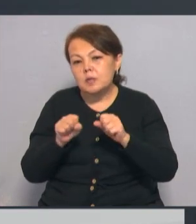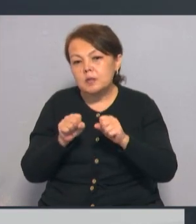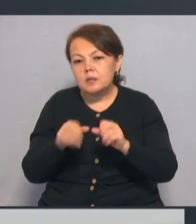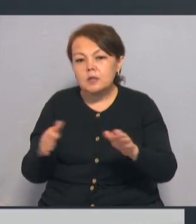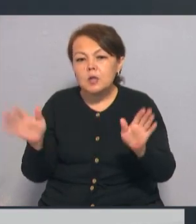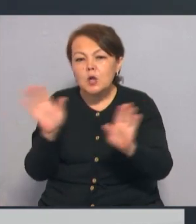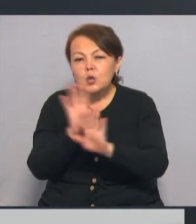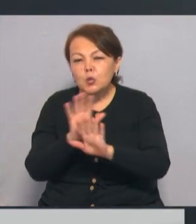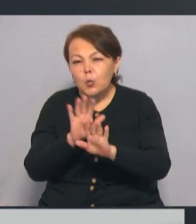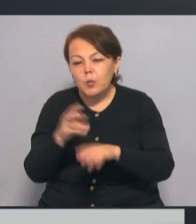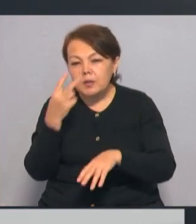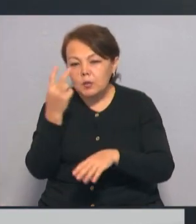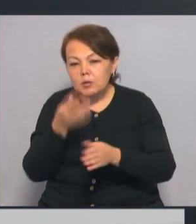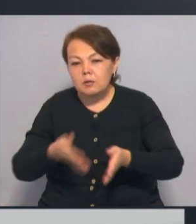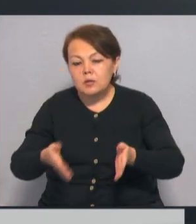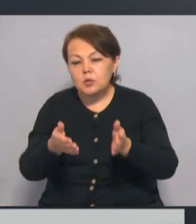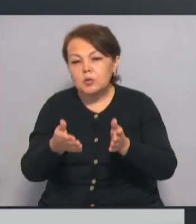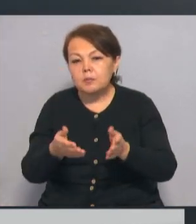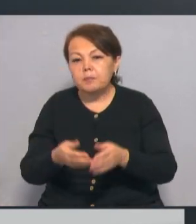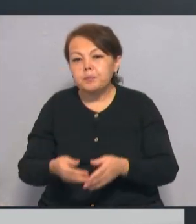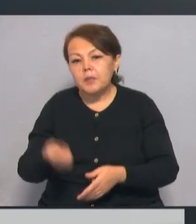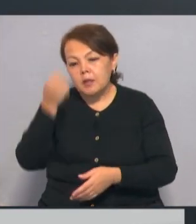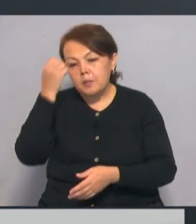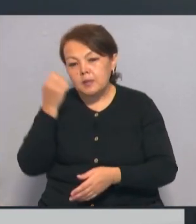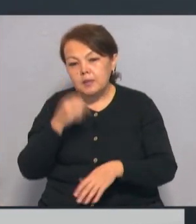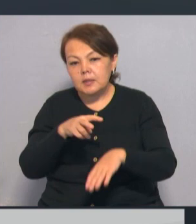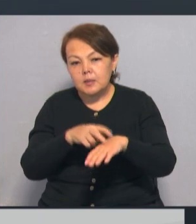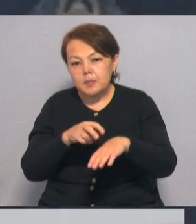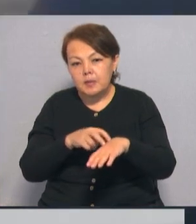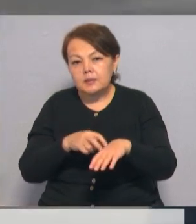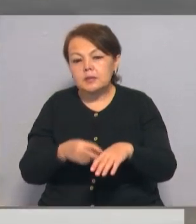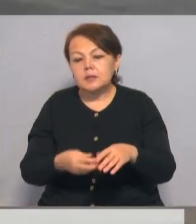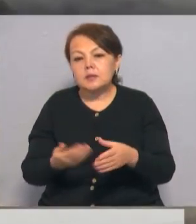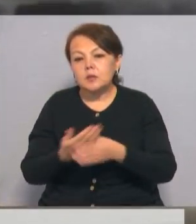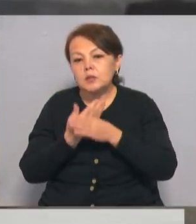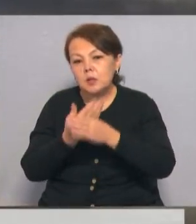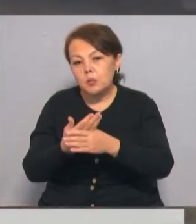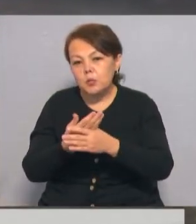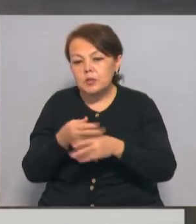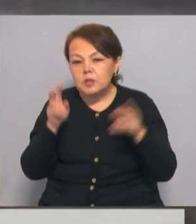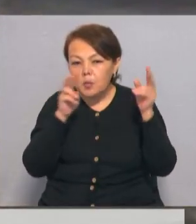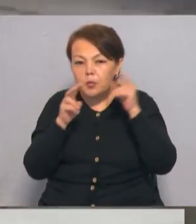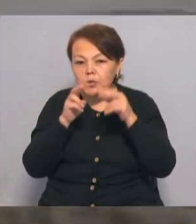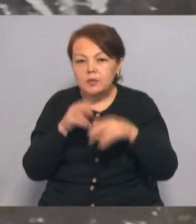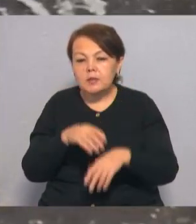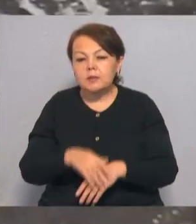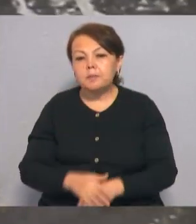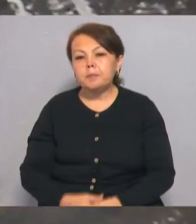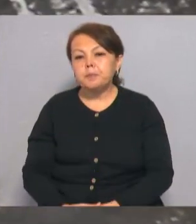погоды и тумана. В свою очередь, владелец скота выразил благодарность полицейским за оказанную помощь в поиске пропавшего скота.